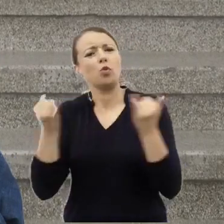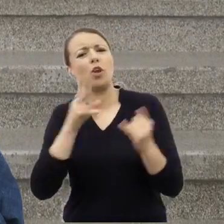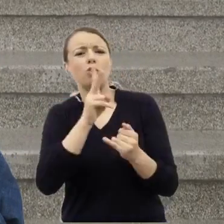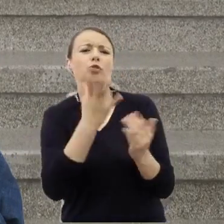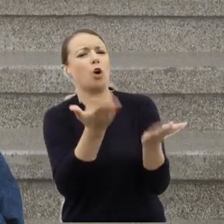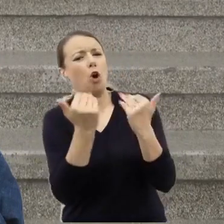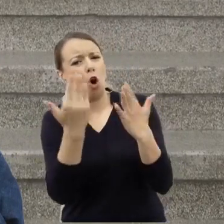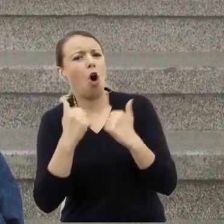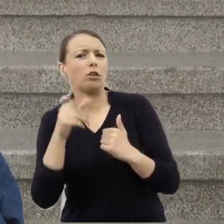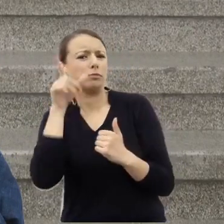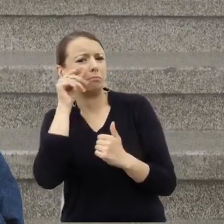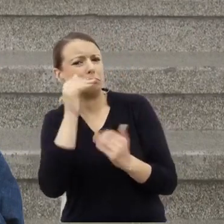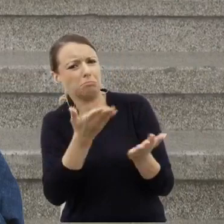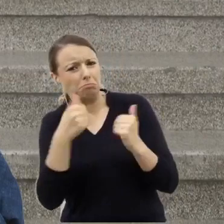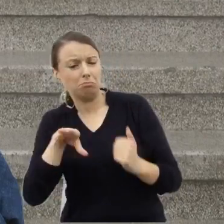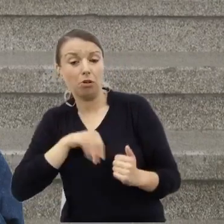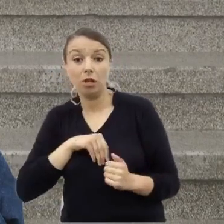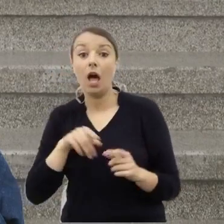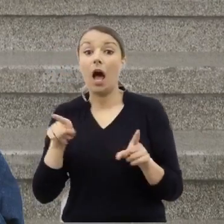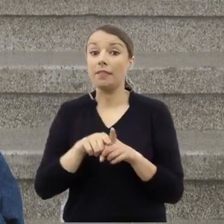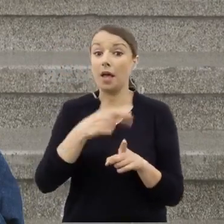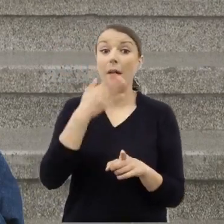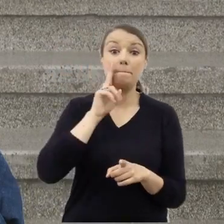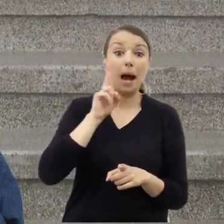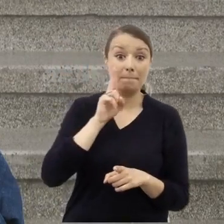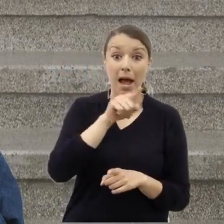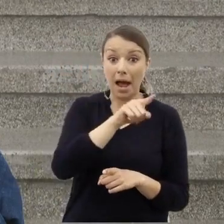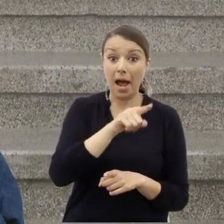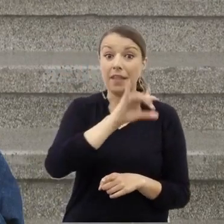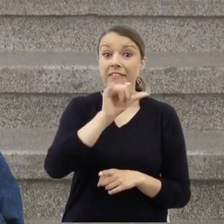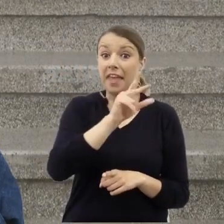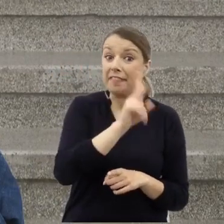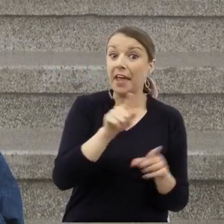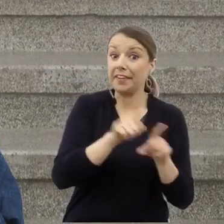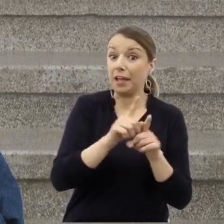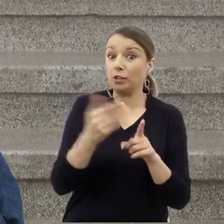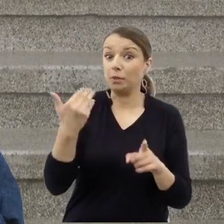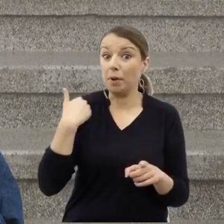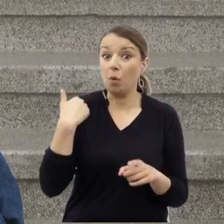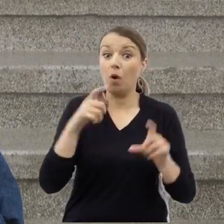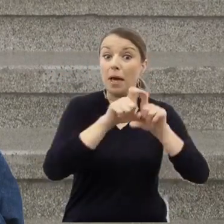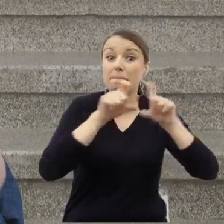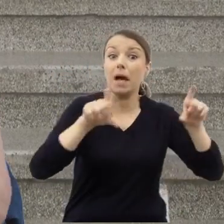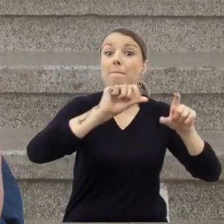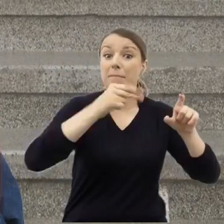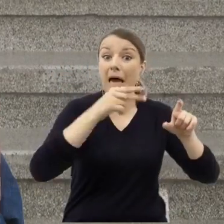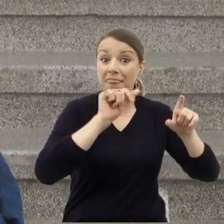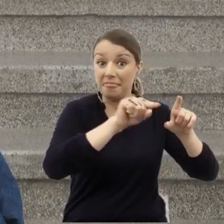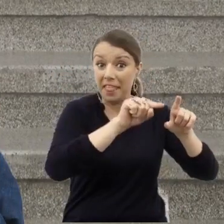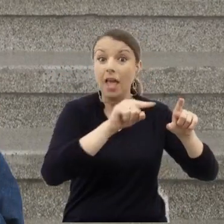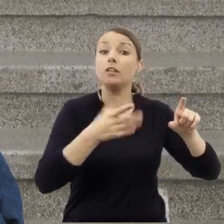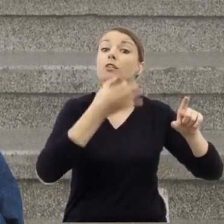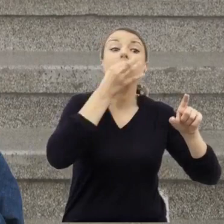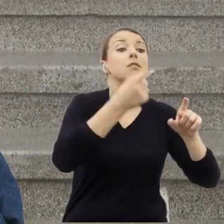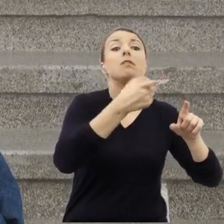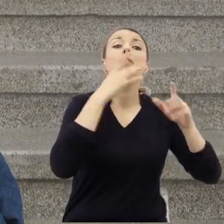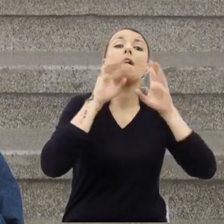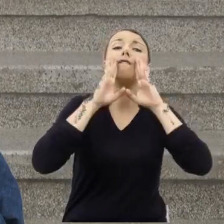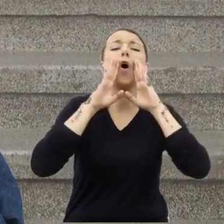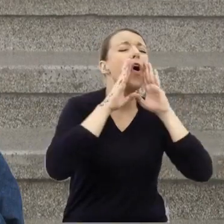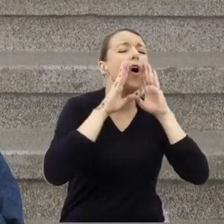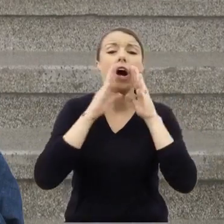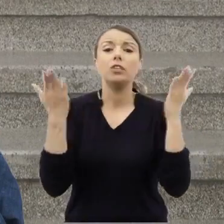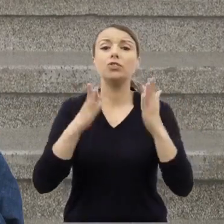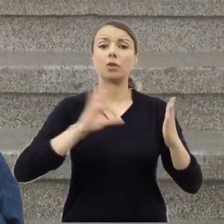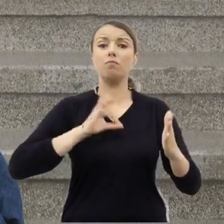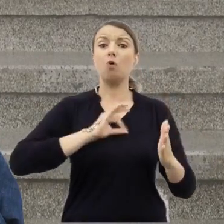była też na plantach i też wołała, gdzie podzieliście mojego syna. Kiedy Henio